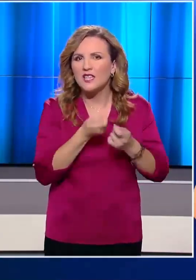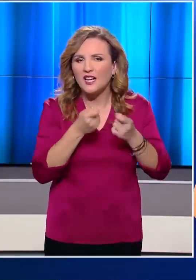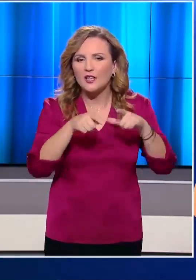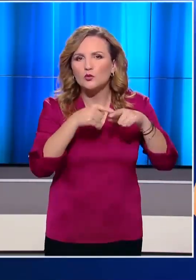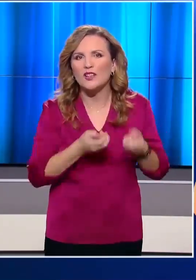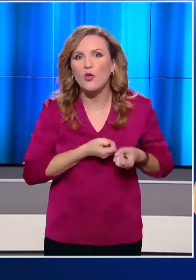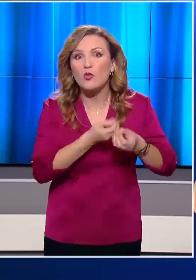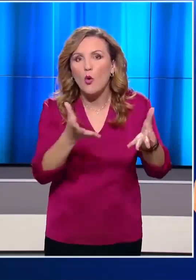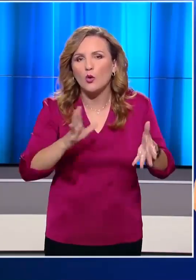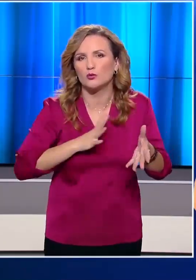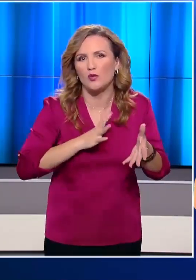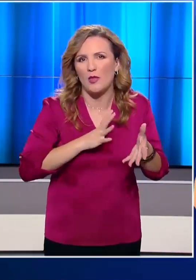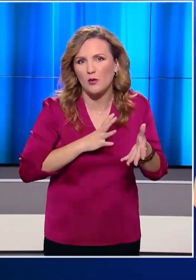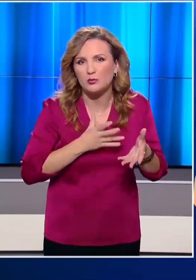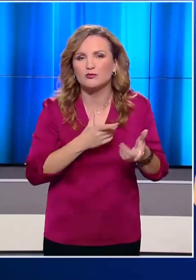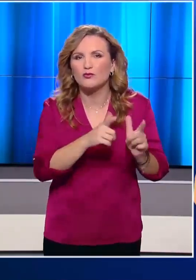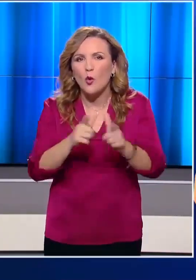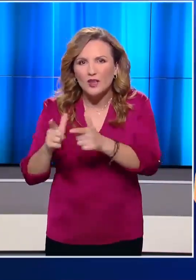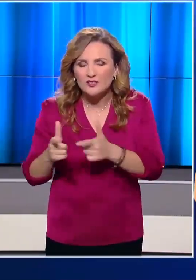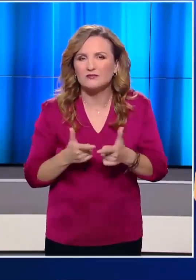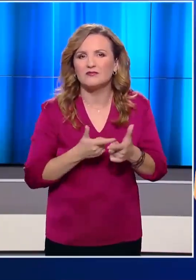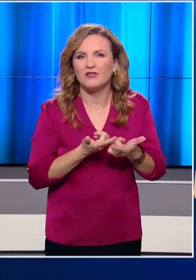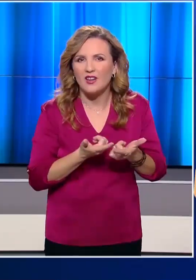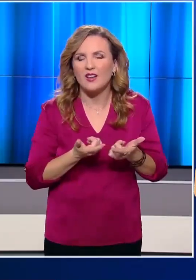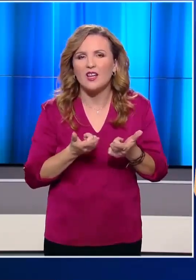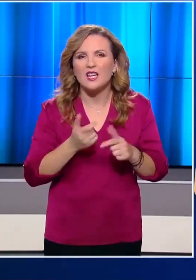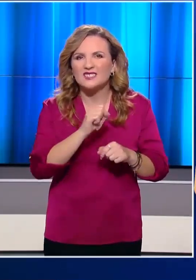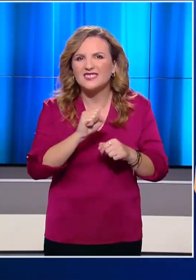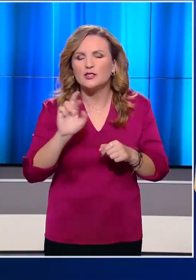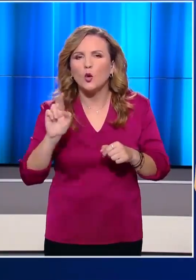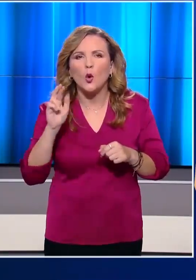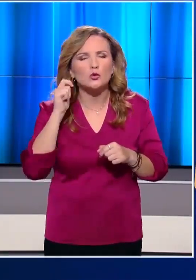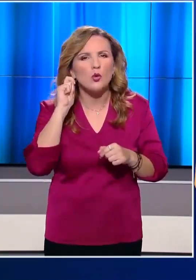χριστουγεννιάτικο δώρο στους κατοίκους της γειτονιάς που είναι γνωστή ως Skid Row.